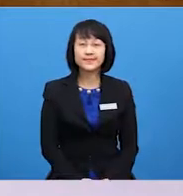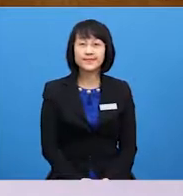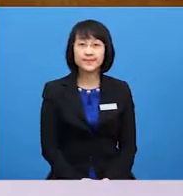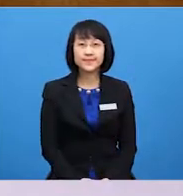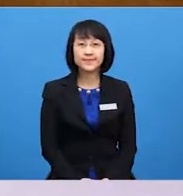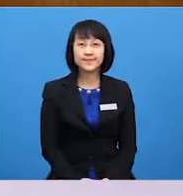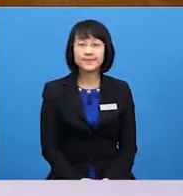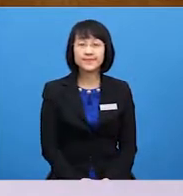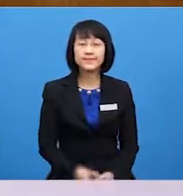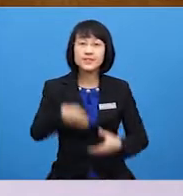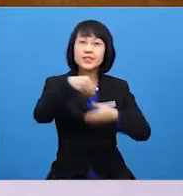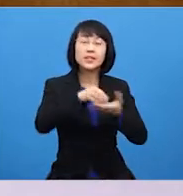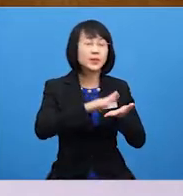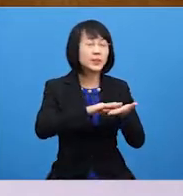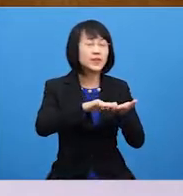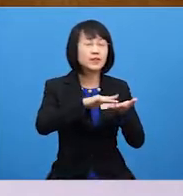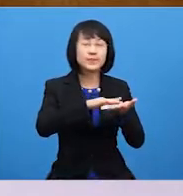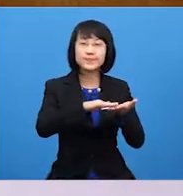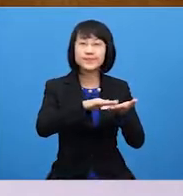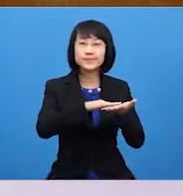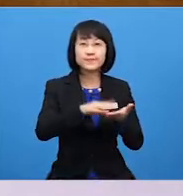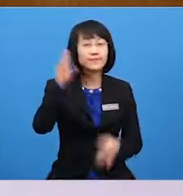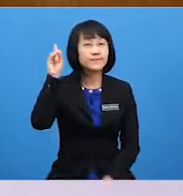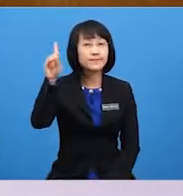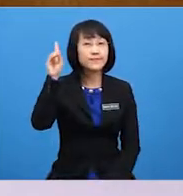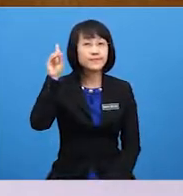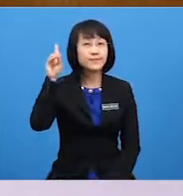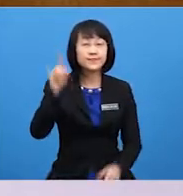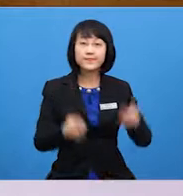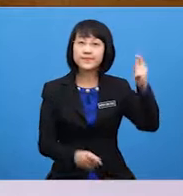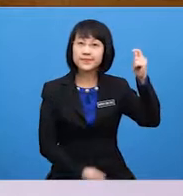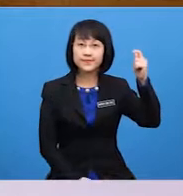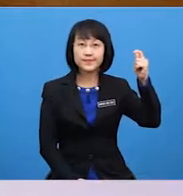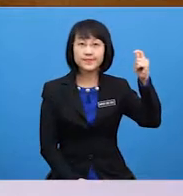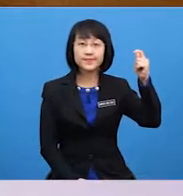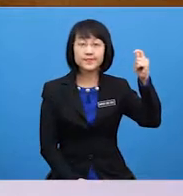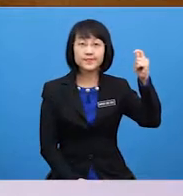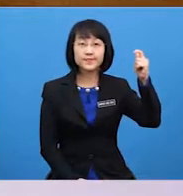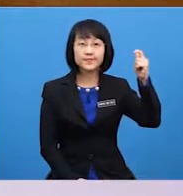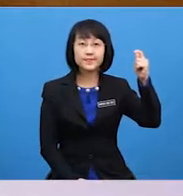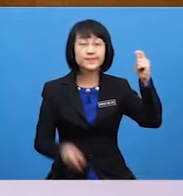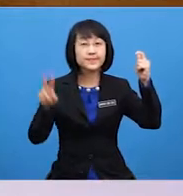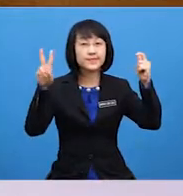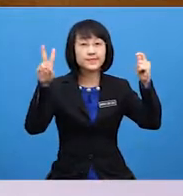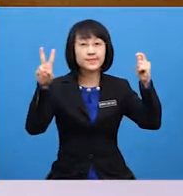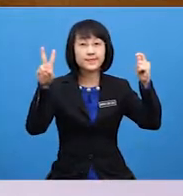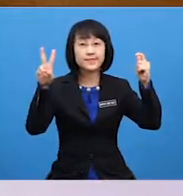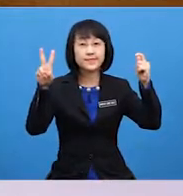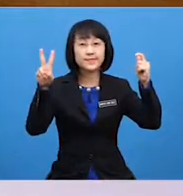In braille code, the dots for letter T is 2,